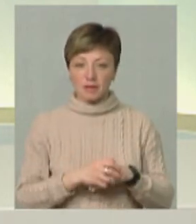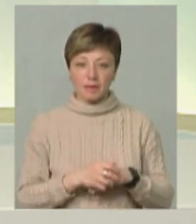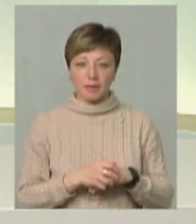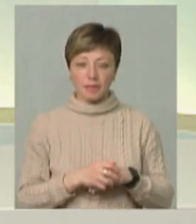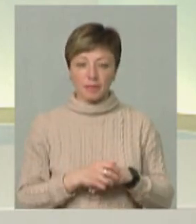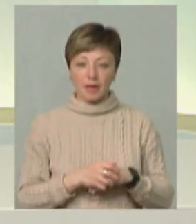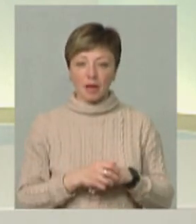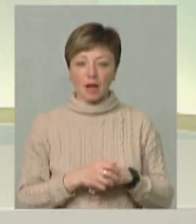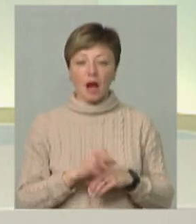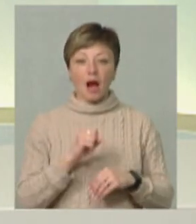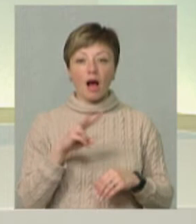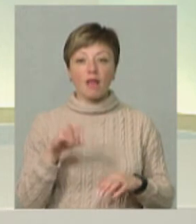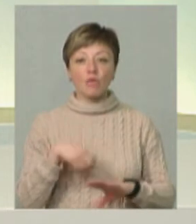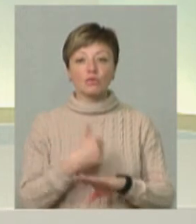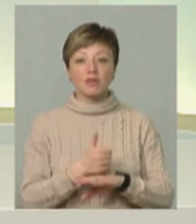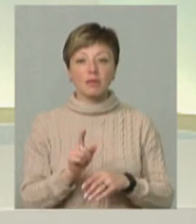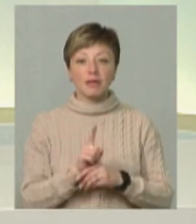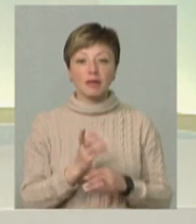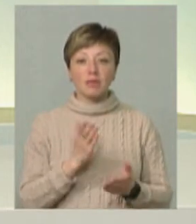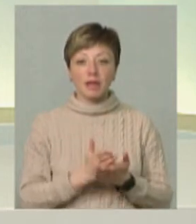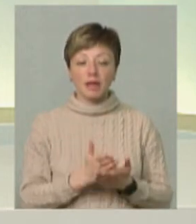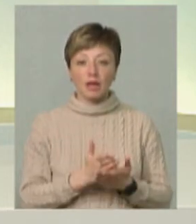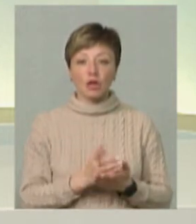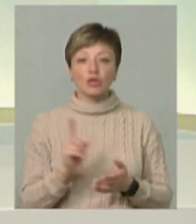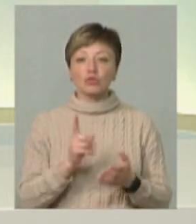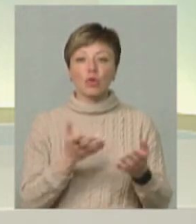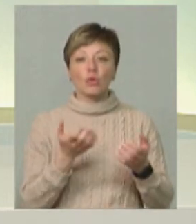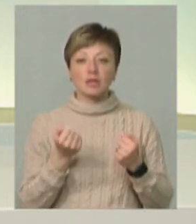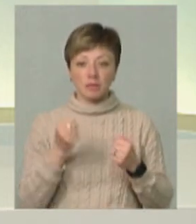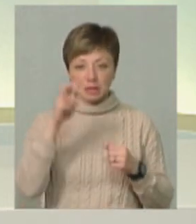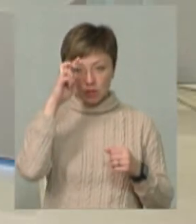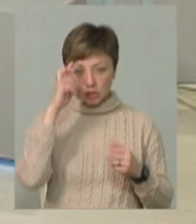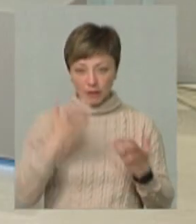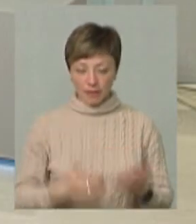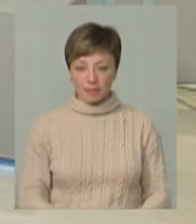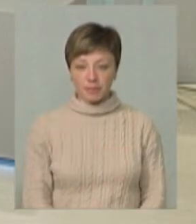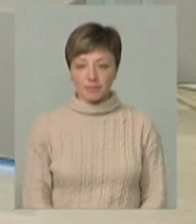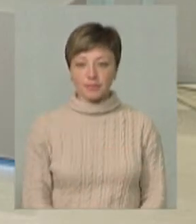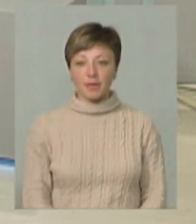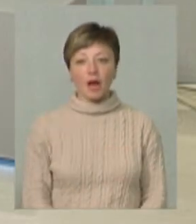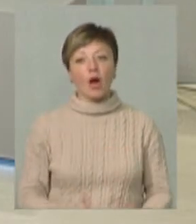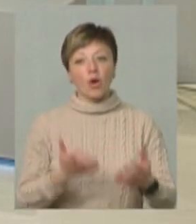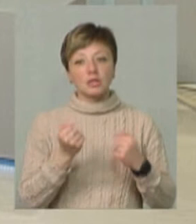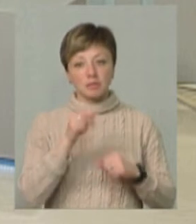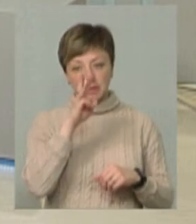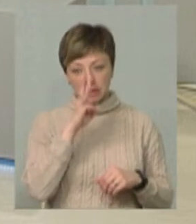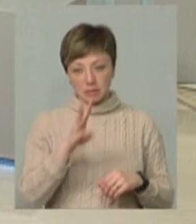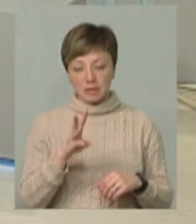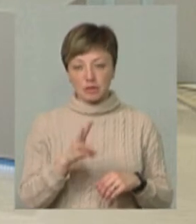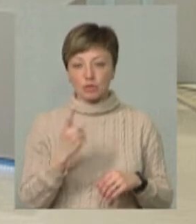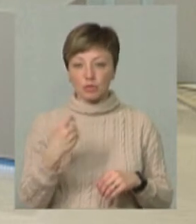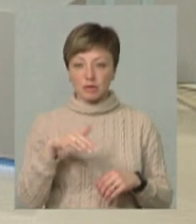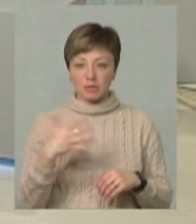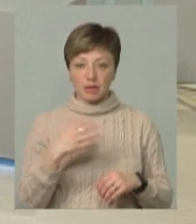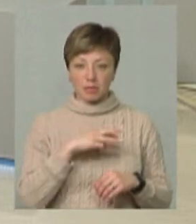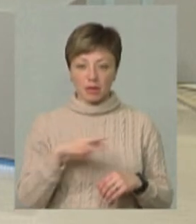все інше. Але основним критерієм є, що отримала держава. Держава отримала за три місяці 155